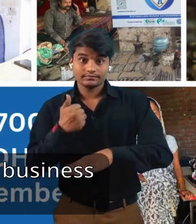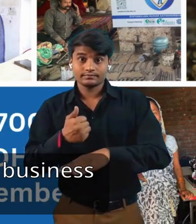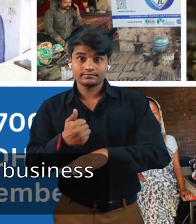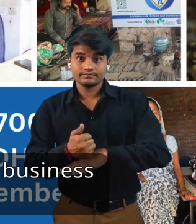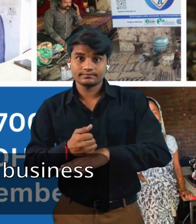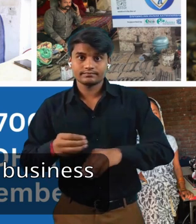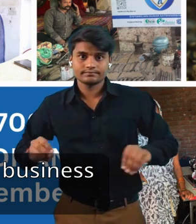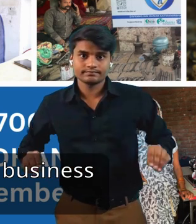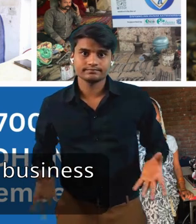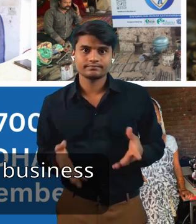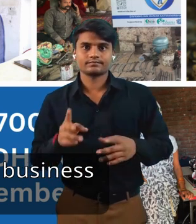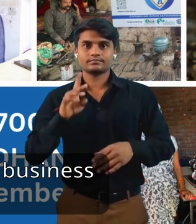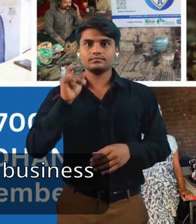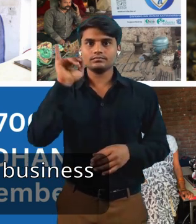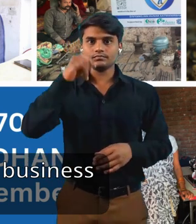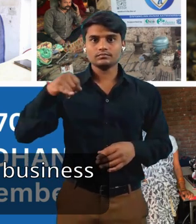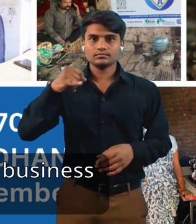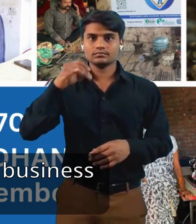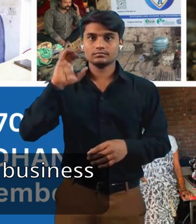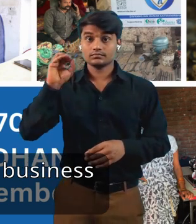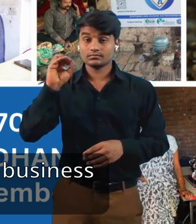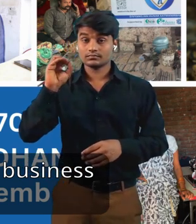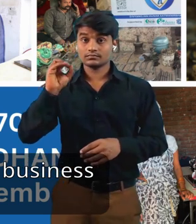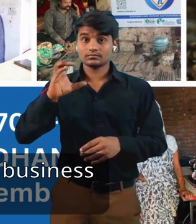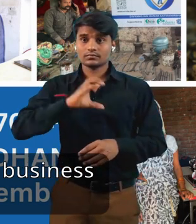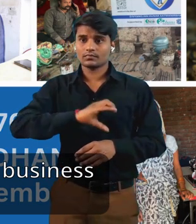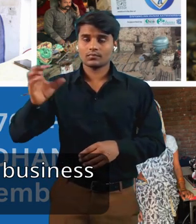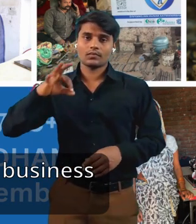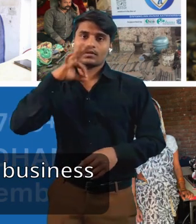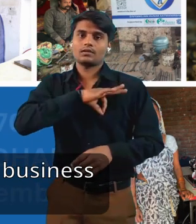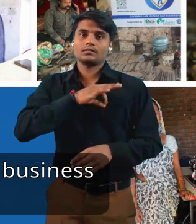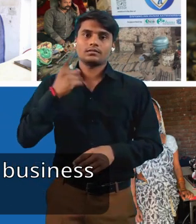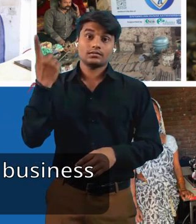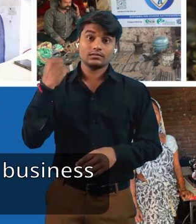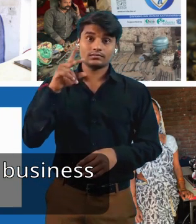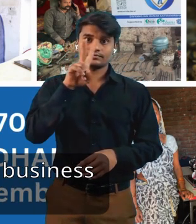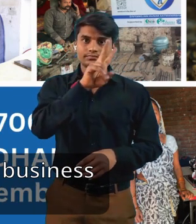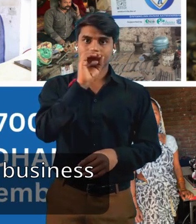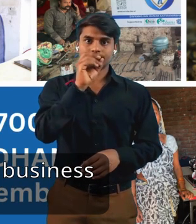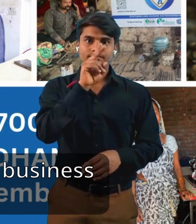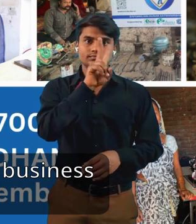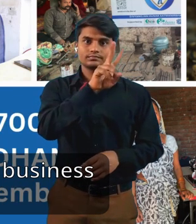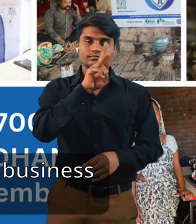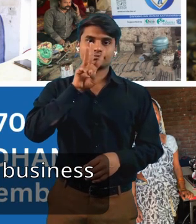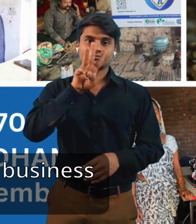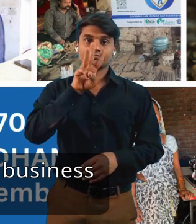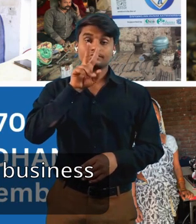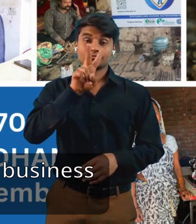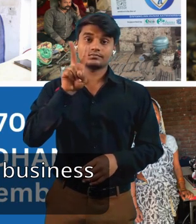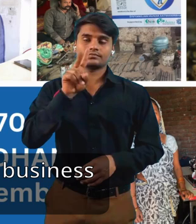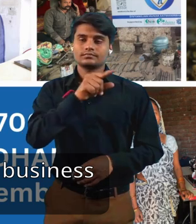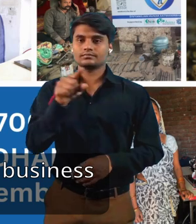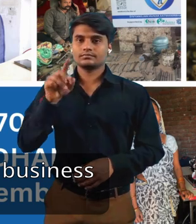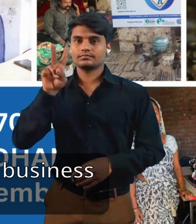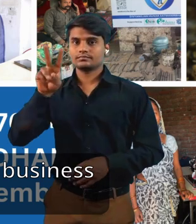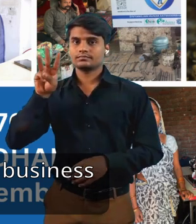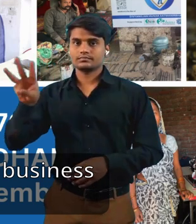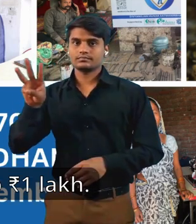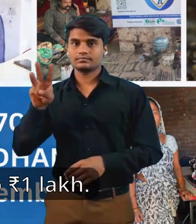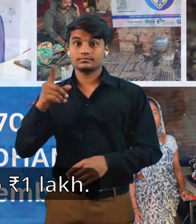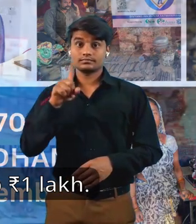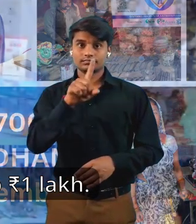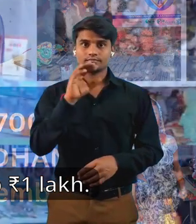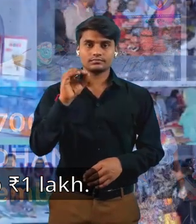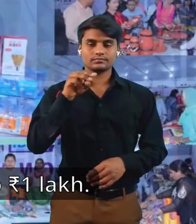2022 में 60 करोड का एक बिजनेस तर्नोवर इन सब लगब उद्यमियों ने किया है,